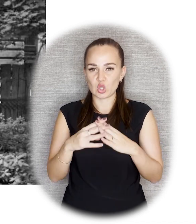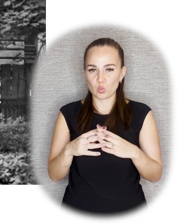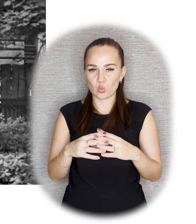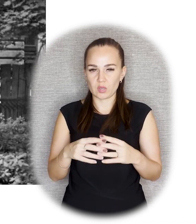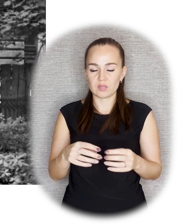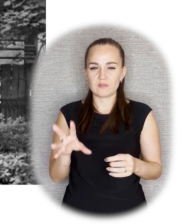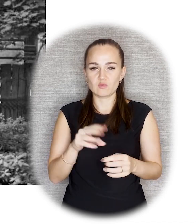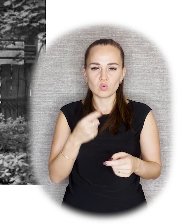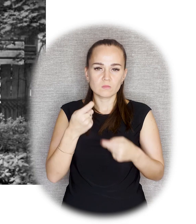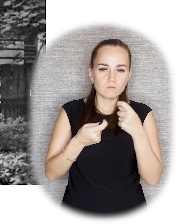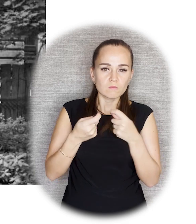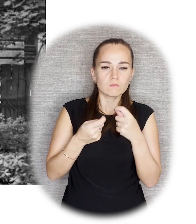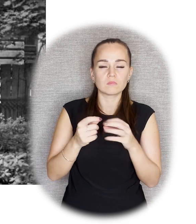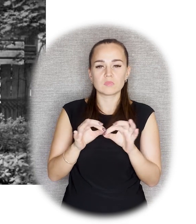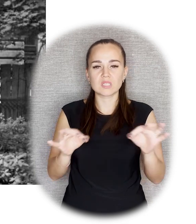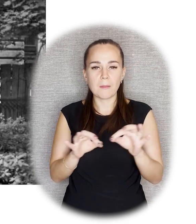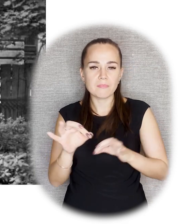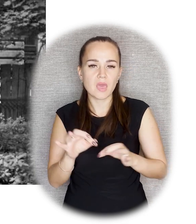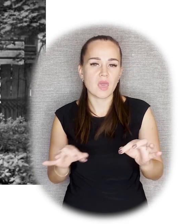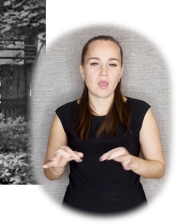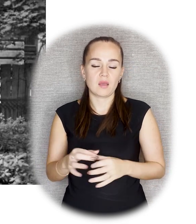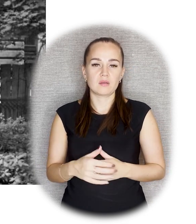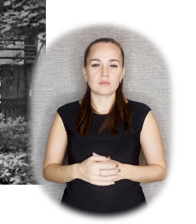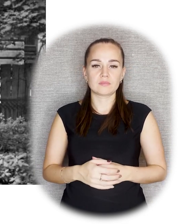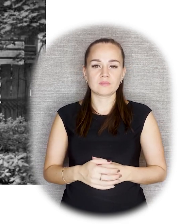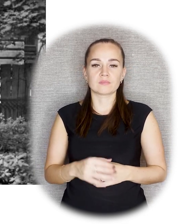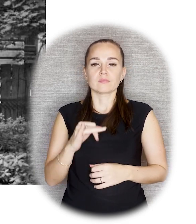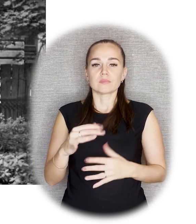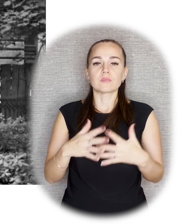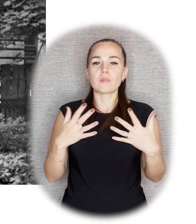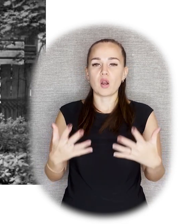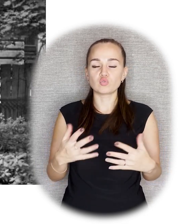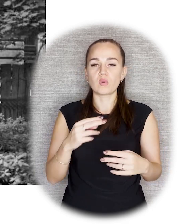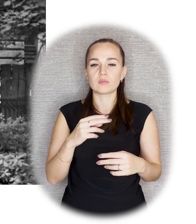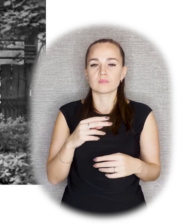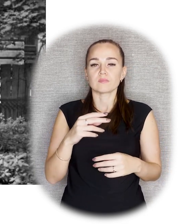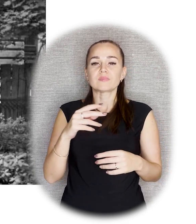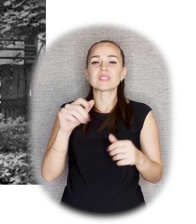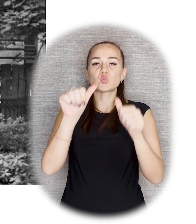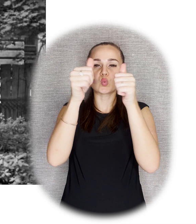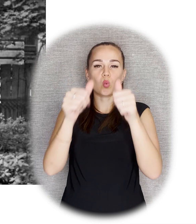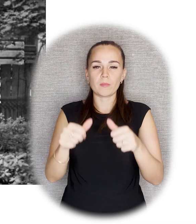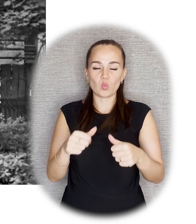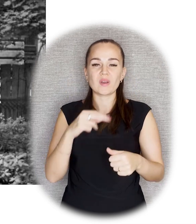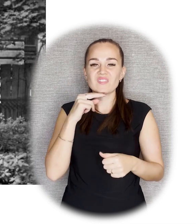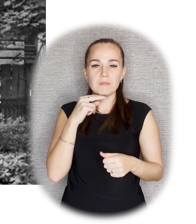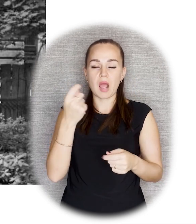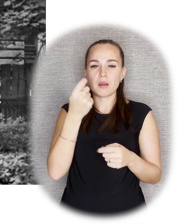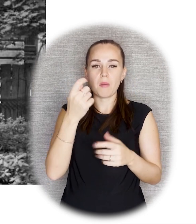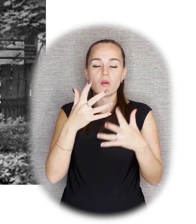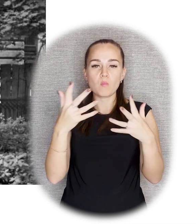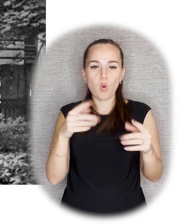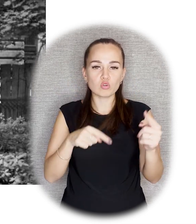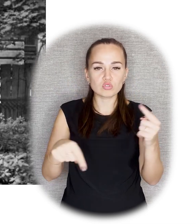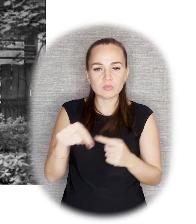все замеры постамента приведены. И самой скульптуре уделено достаточно небольшое внимание, поэтому нам трудно говорить